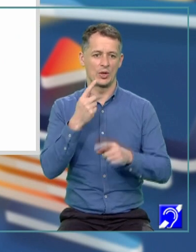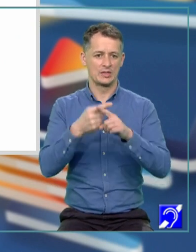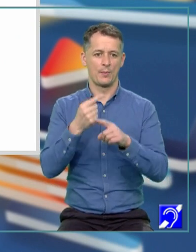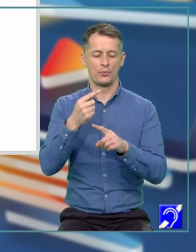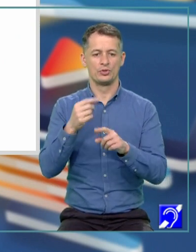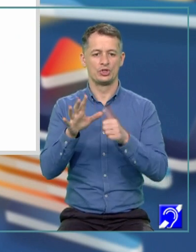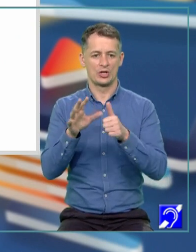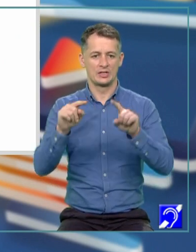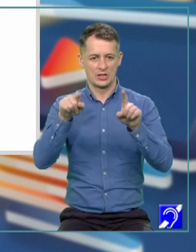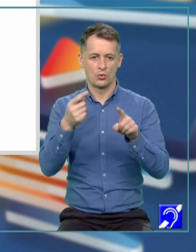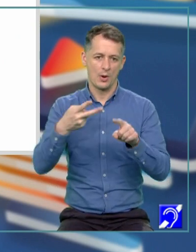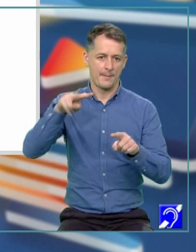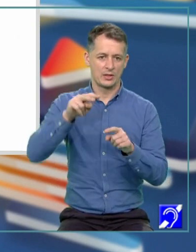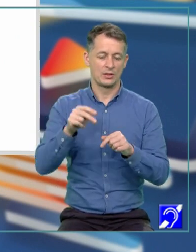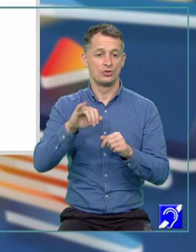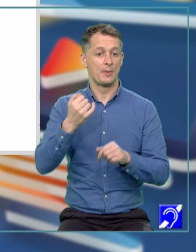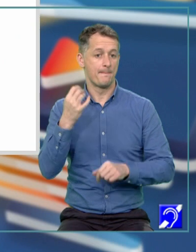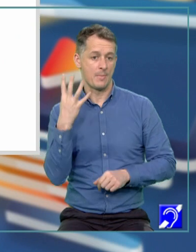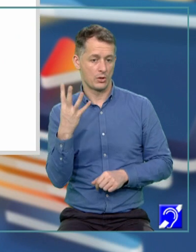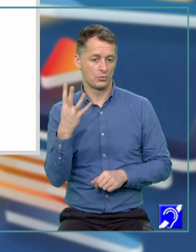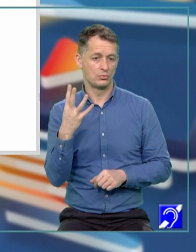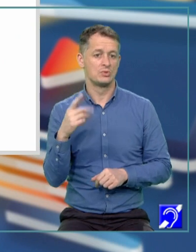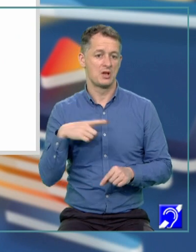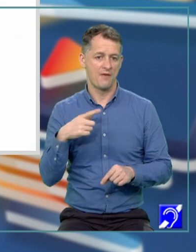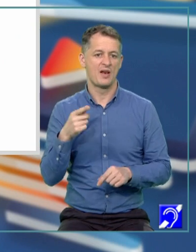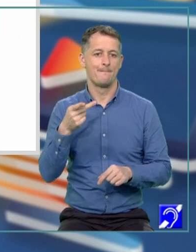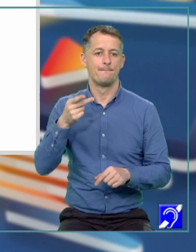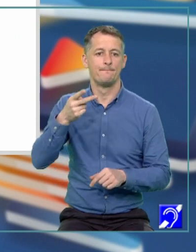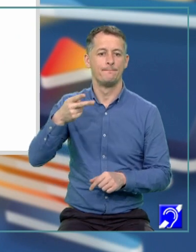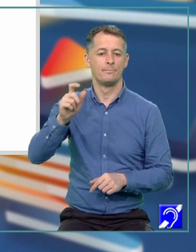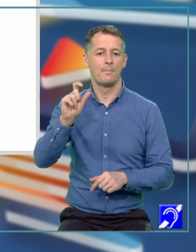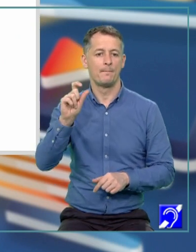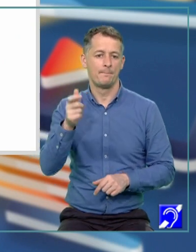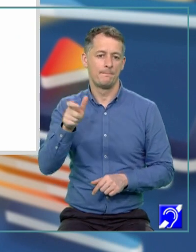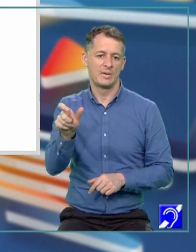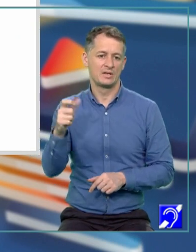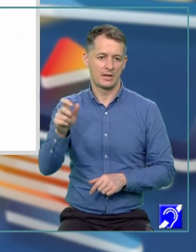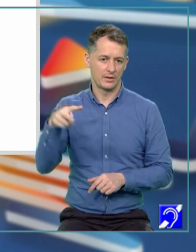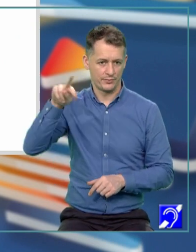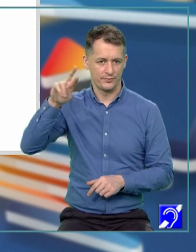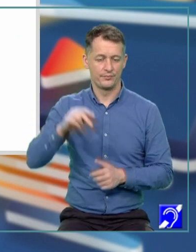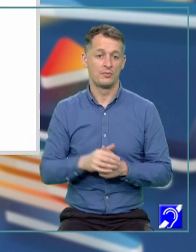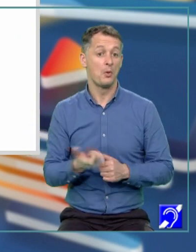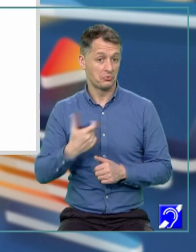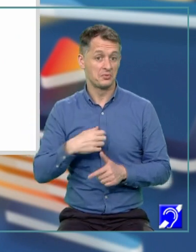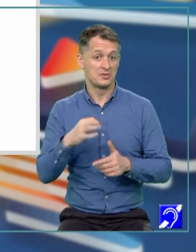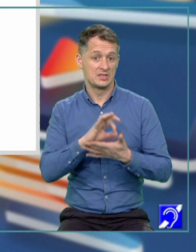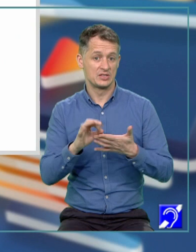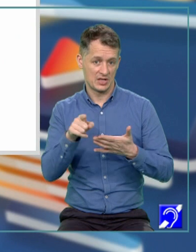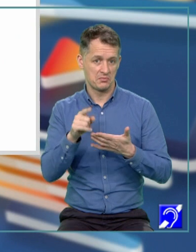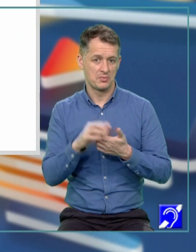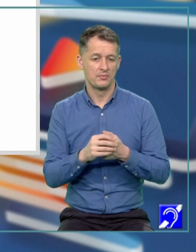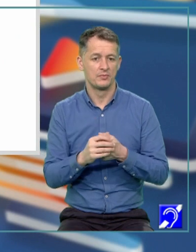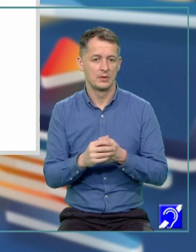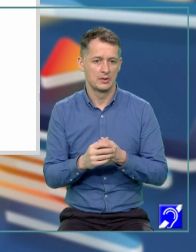pătrat și 4 sunt două pătrate, avem diferență de pătrate. Putem să rescriem această diferență de